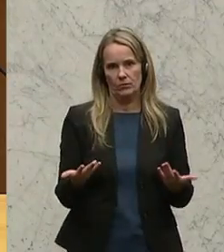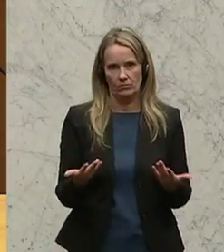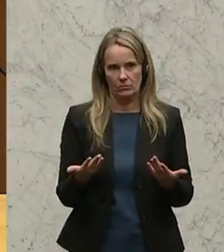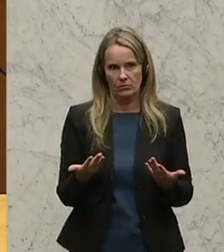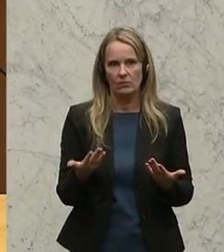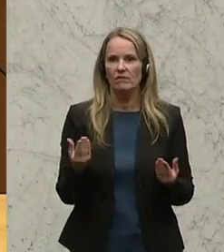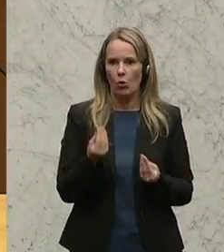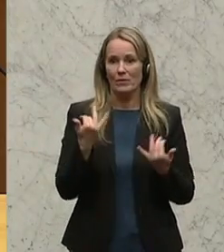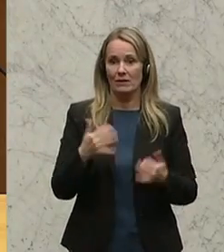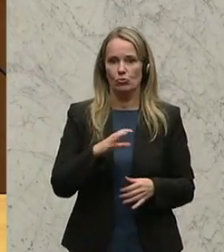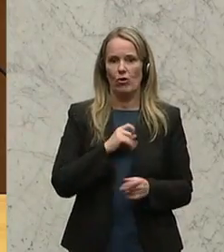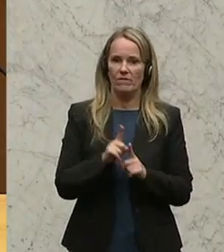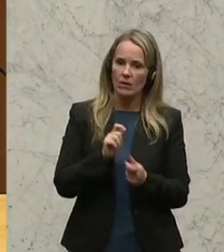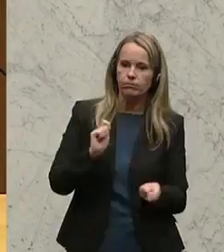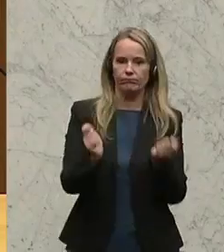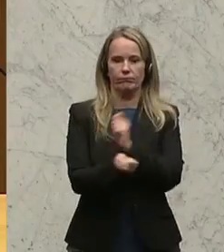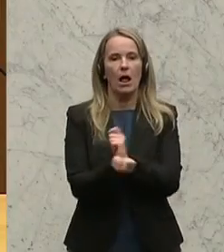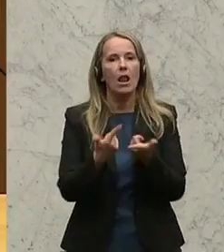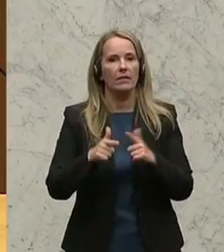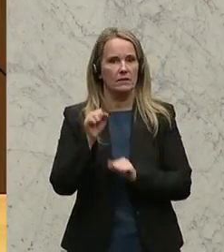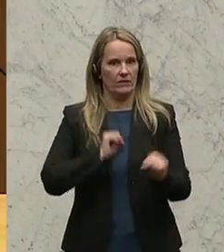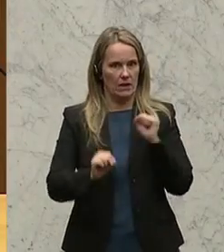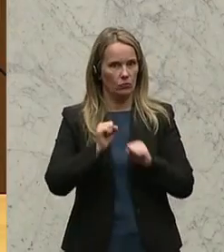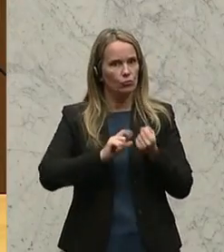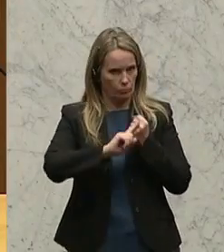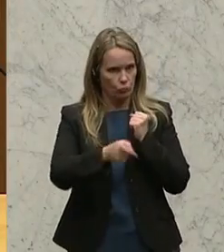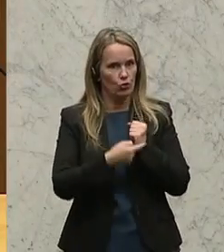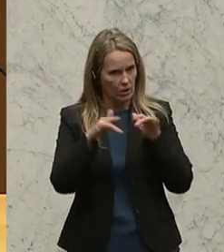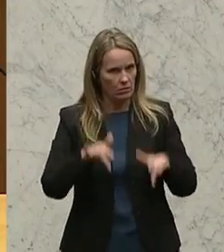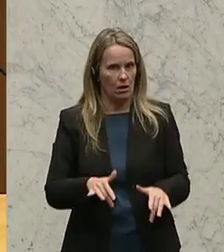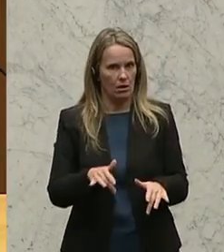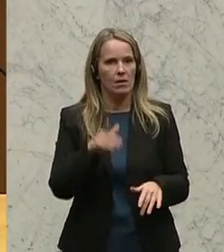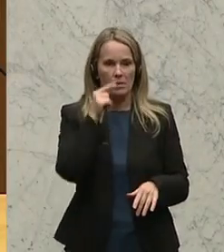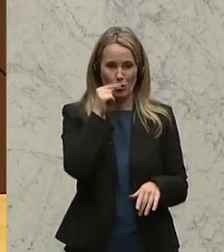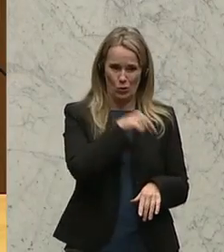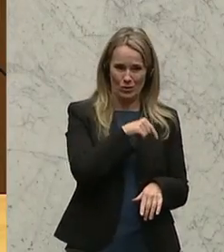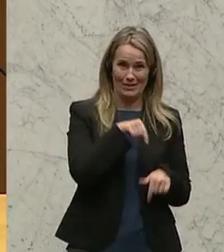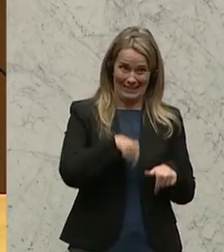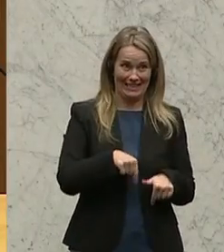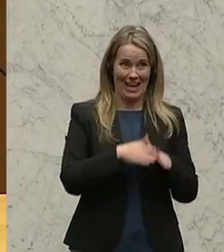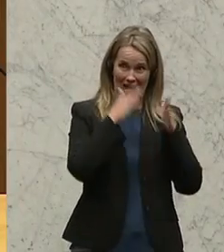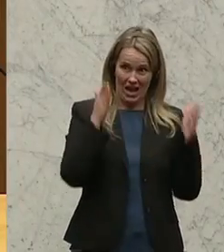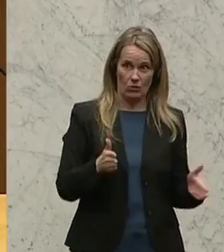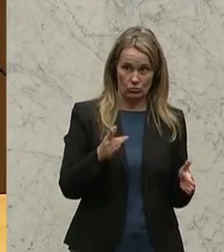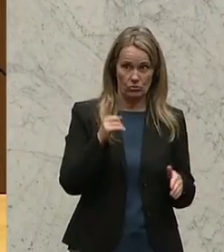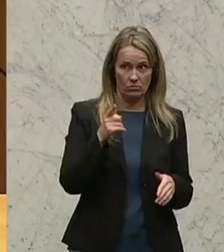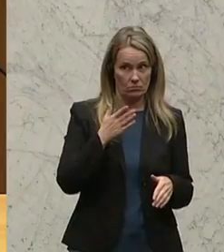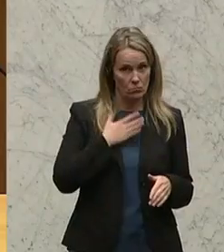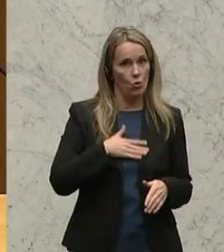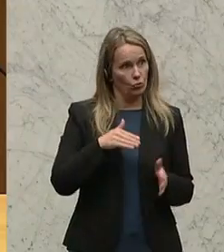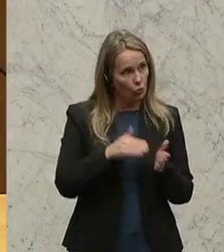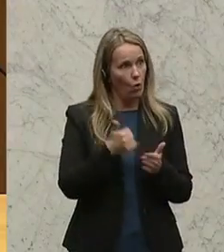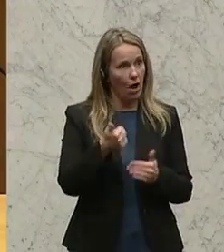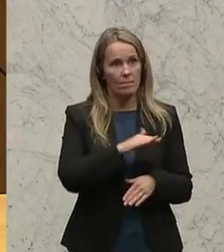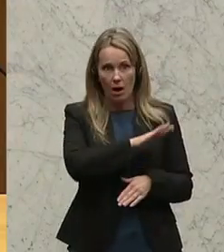den Turnaround geschafft im Landesverteidigungsbudget. Wir haben ausgehend von diesem Haus, möchte ich noch einmal mich bei